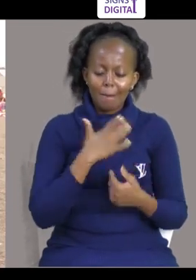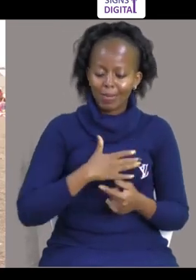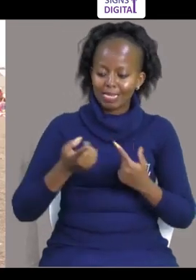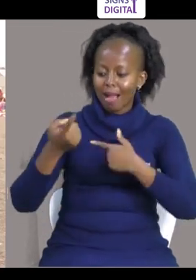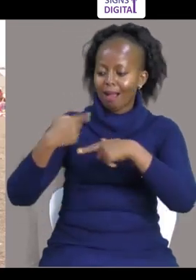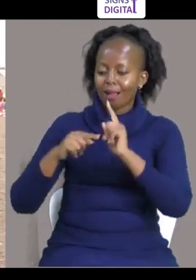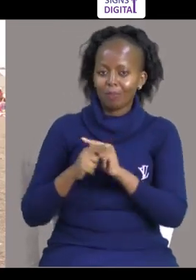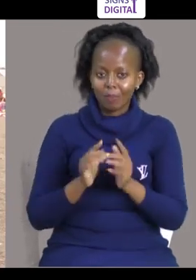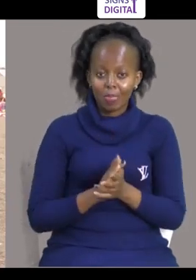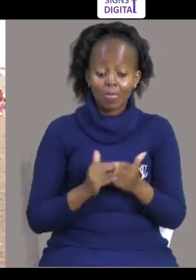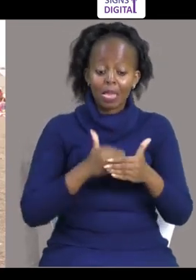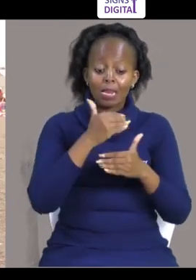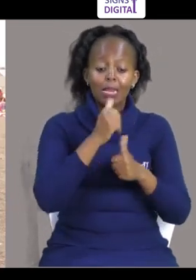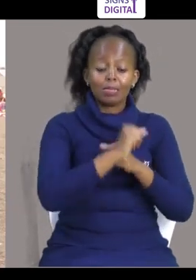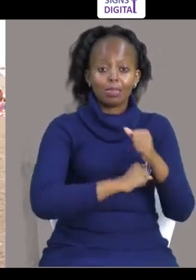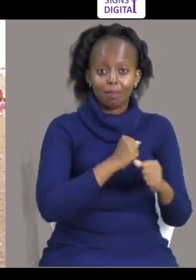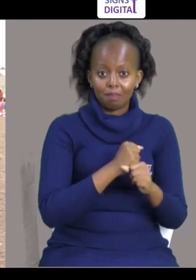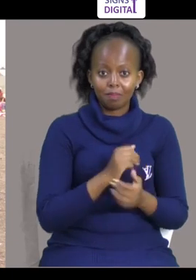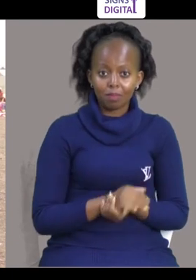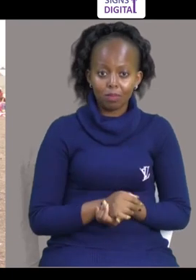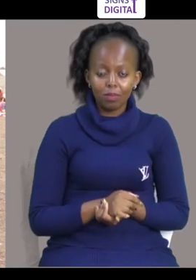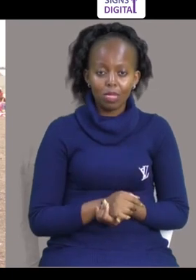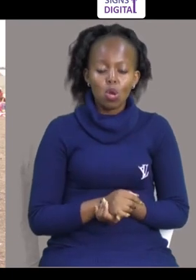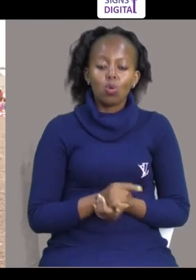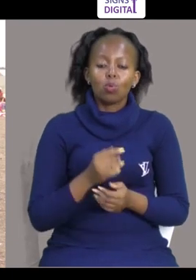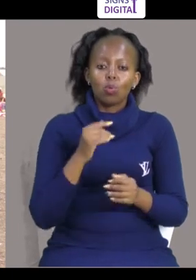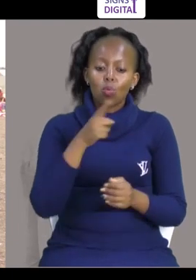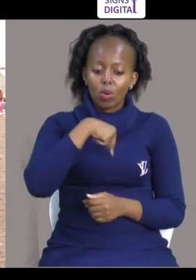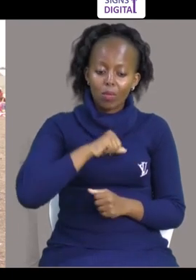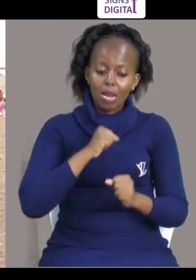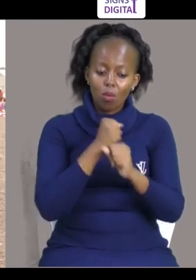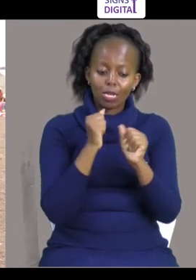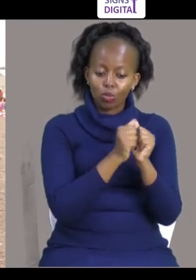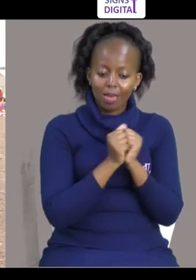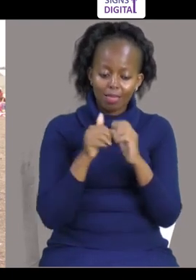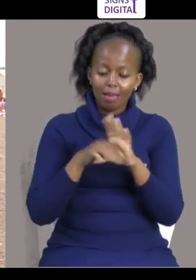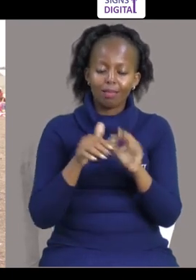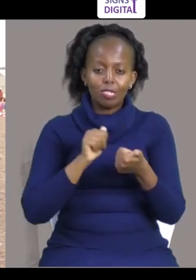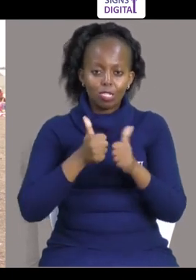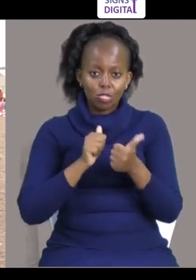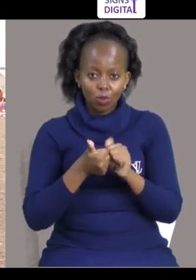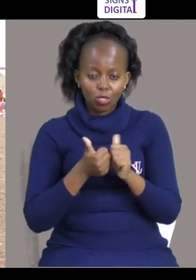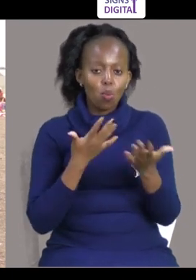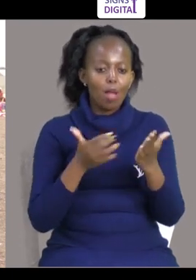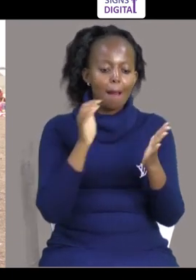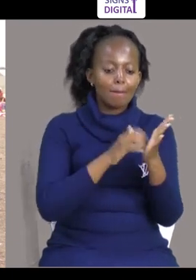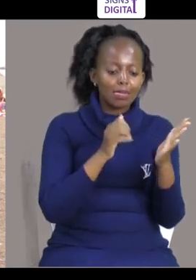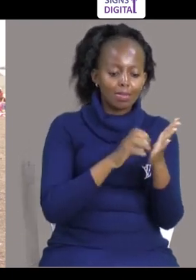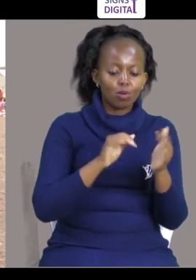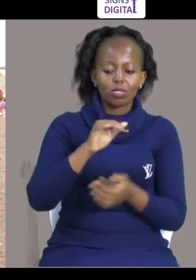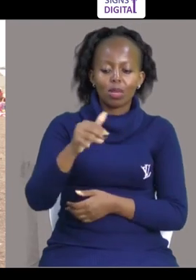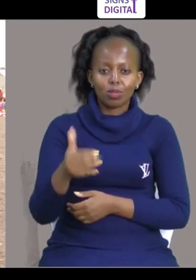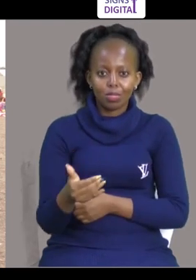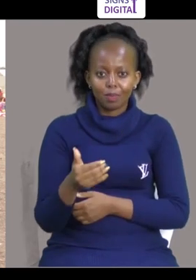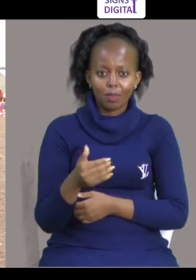Tawasawa Kwa Hivo Next Year Tutamahusisha Katika Hio Michezo Machaco